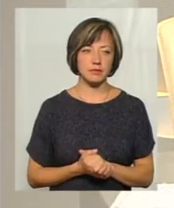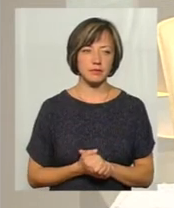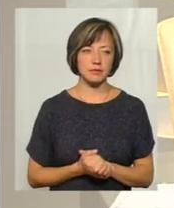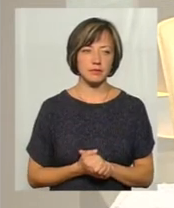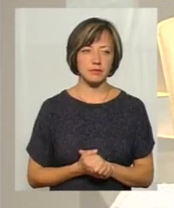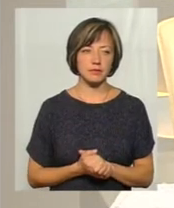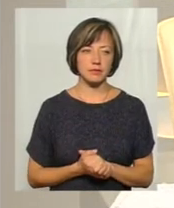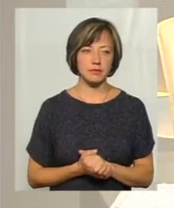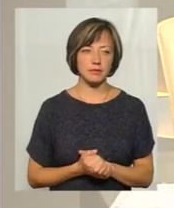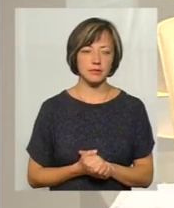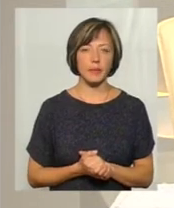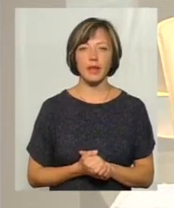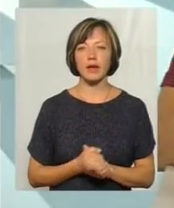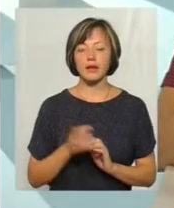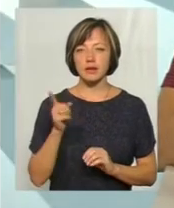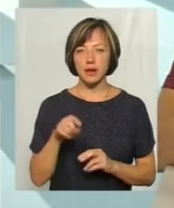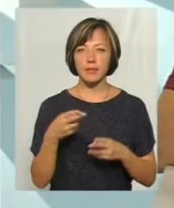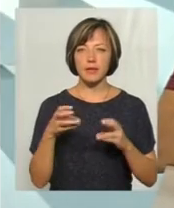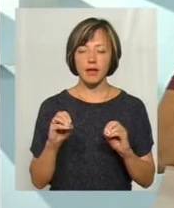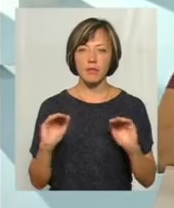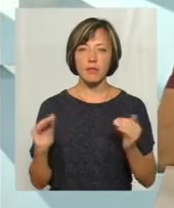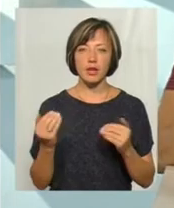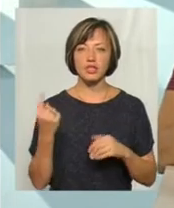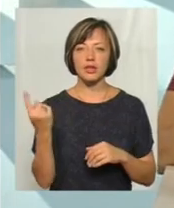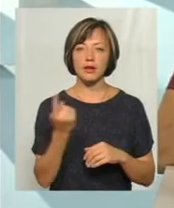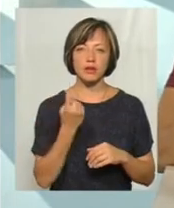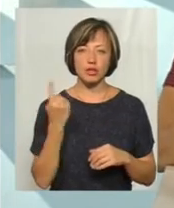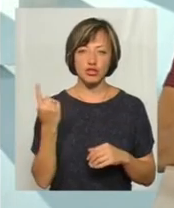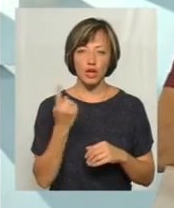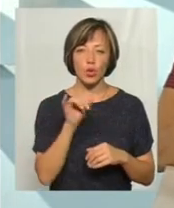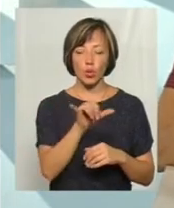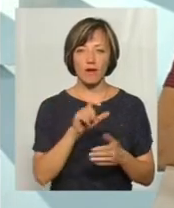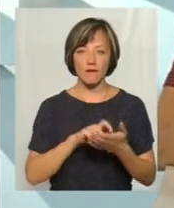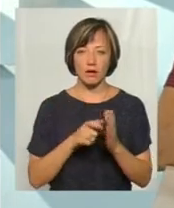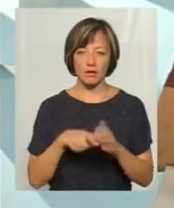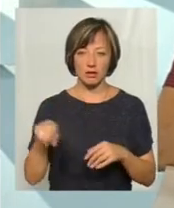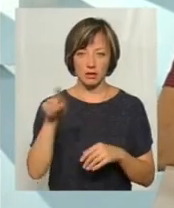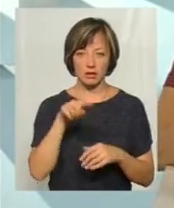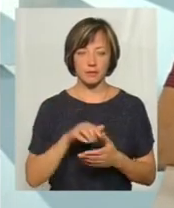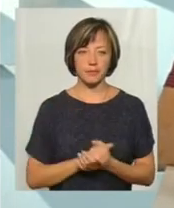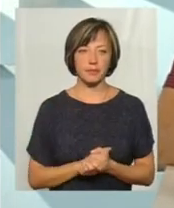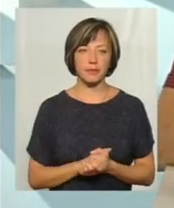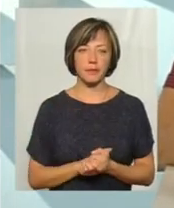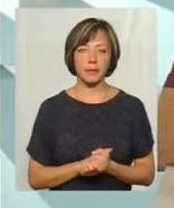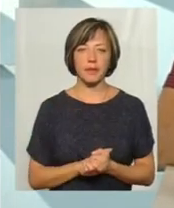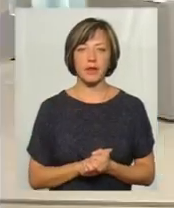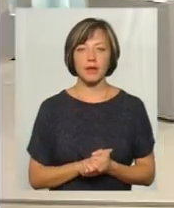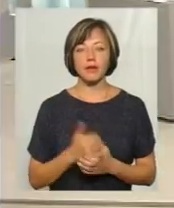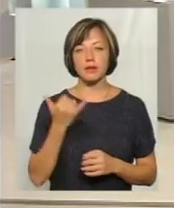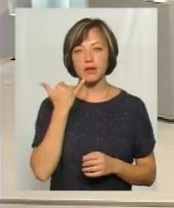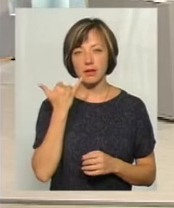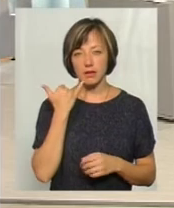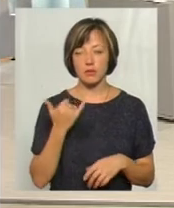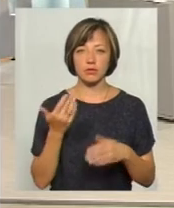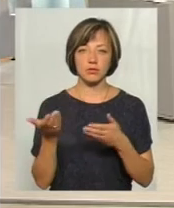Ми... Ну, там, де менше приладів обліку по квартирних, в основному. Дякую за відповідь. 096-68